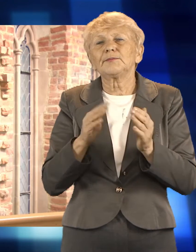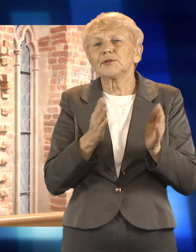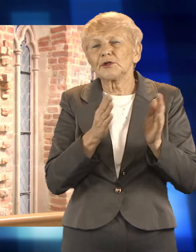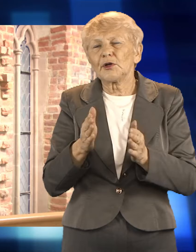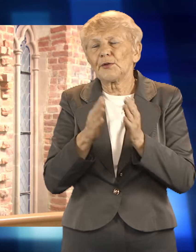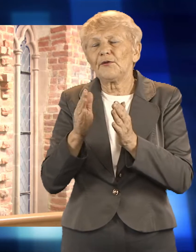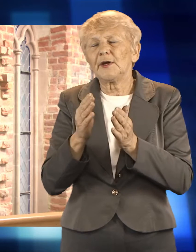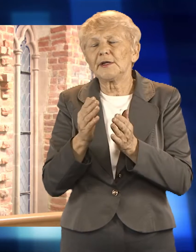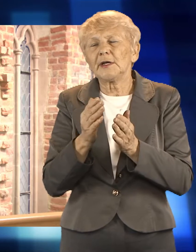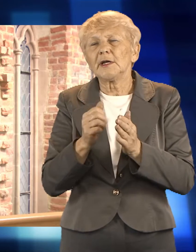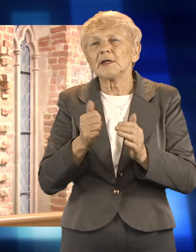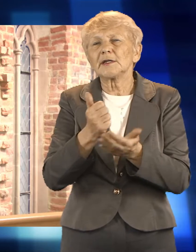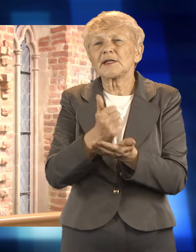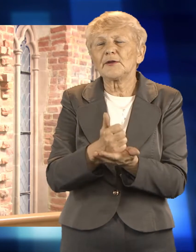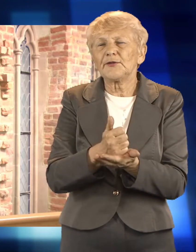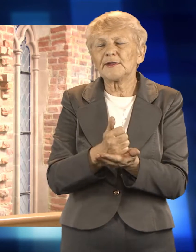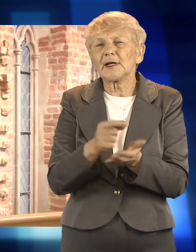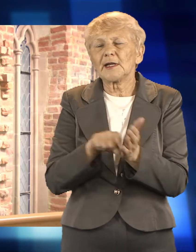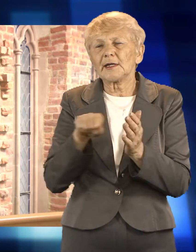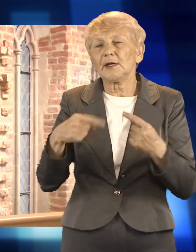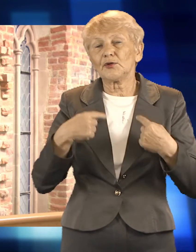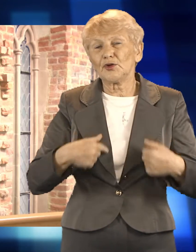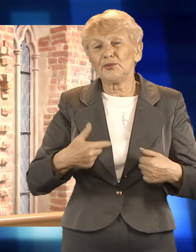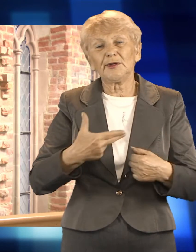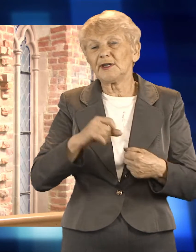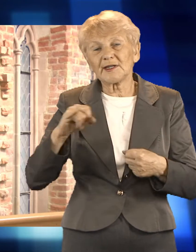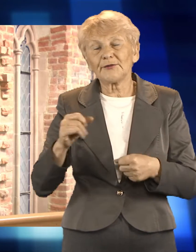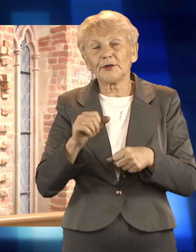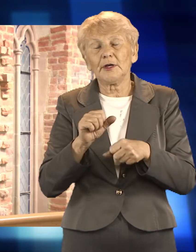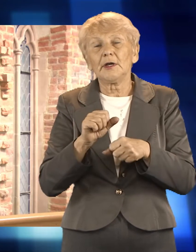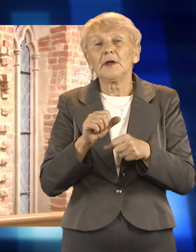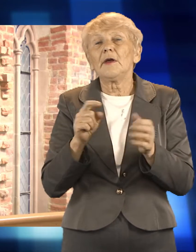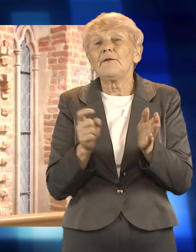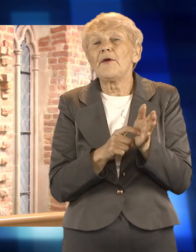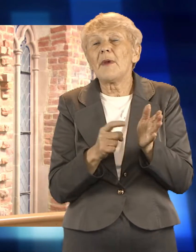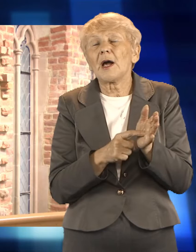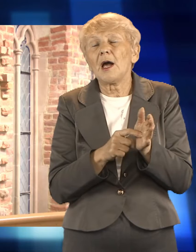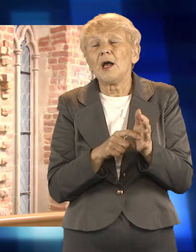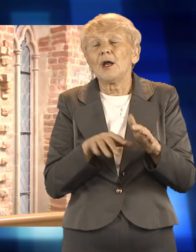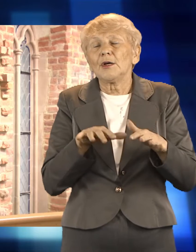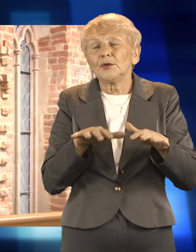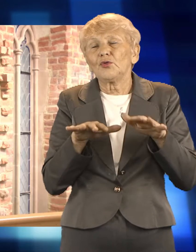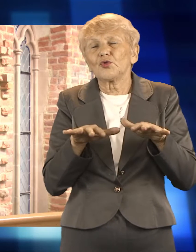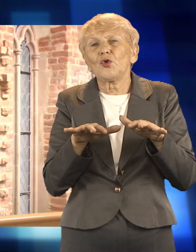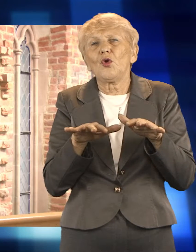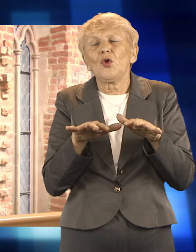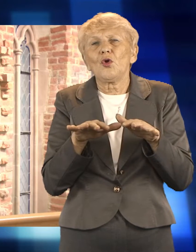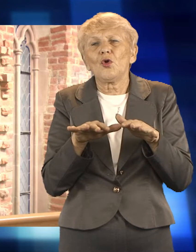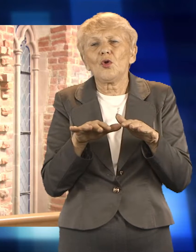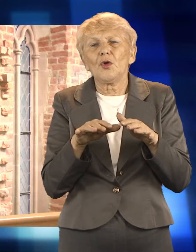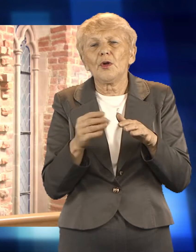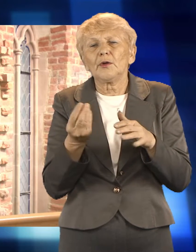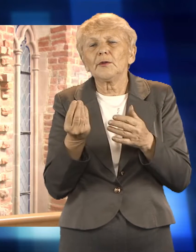swobodnie, spokojnie mogą funkcjonować w społeczeństwie. Czasami przy stworzeniu nawet niezbyt licznych